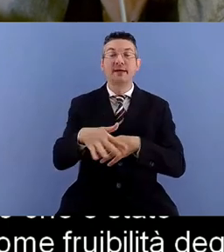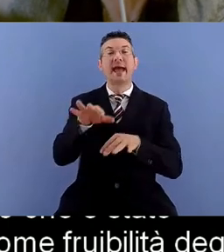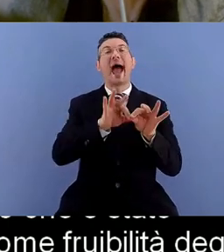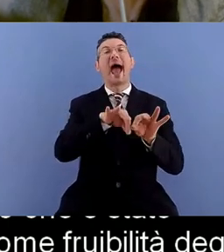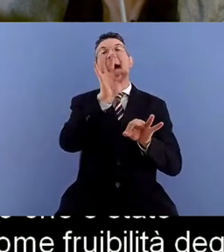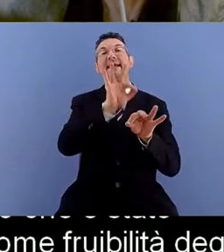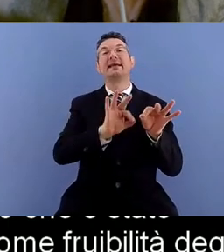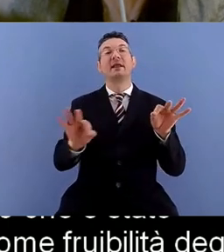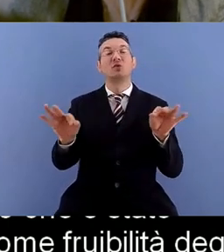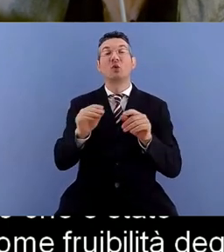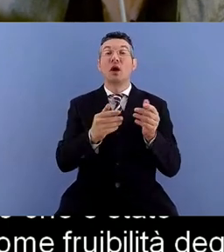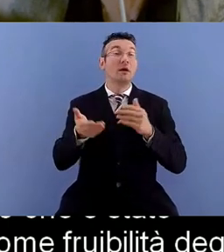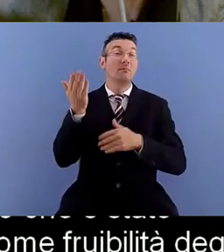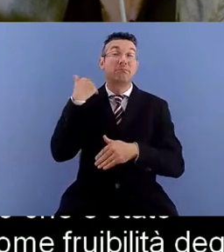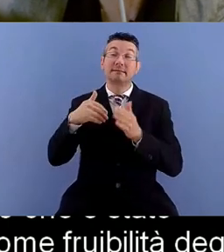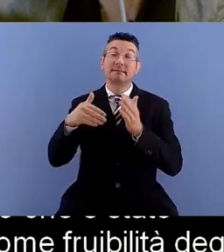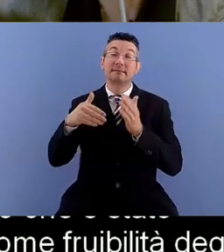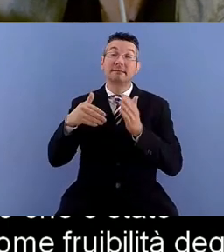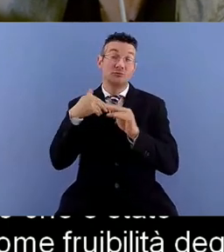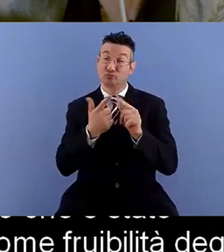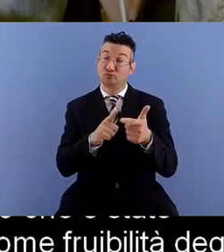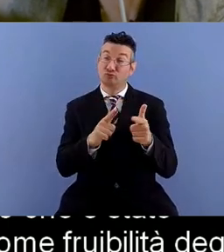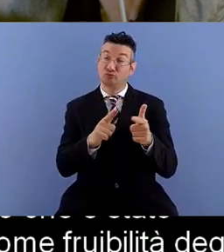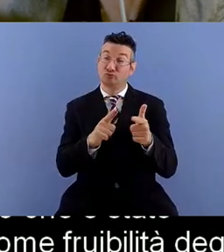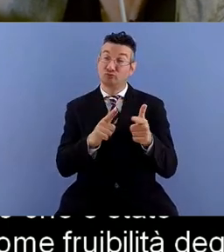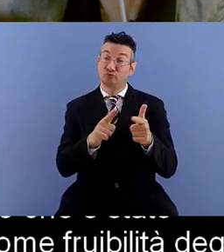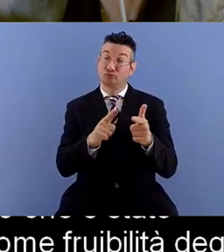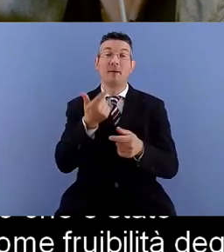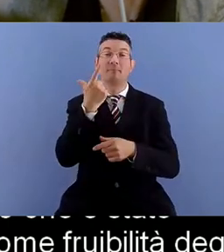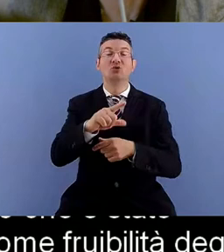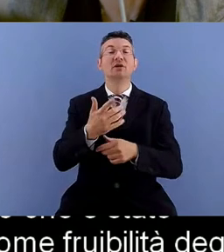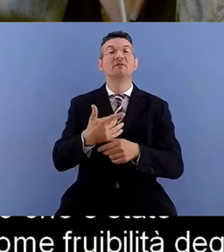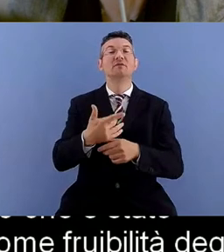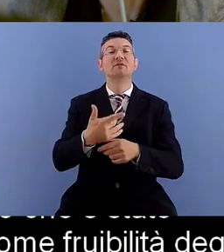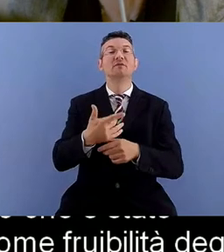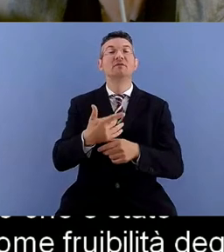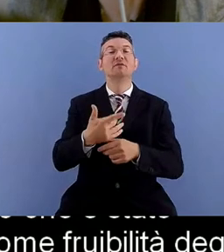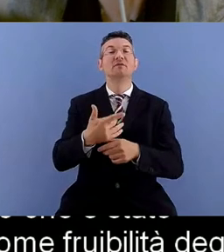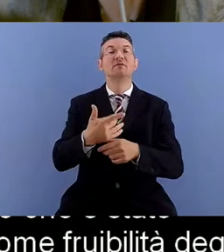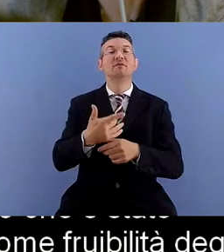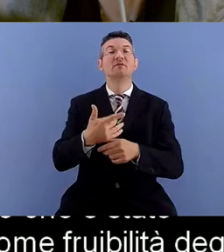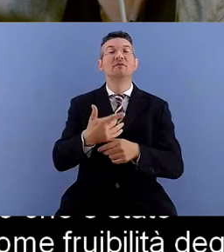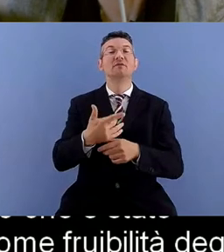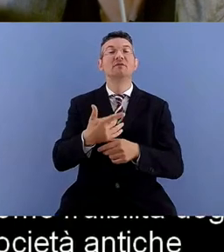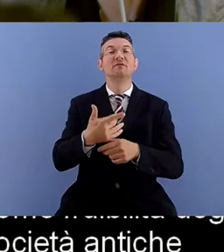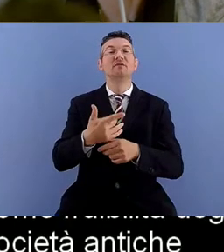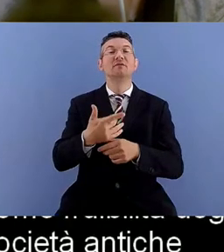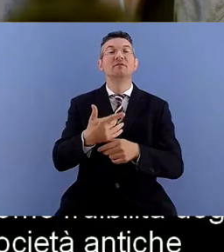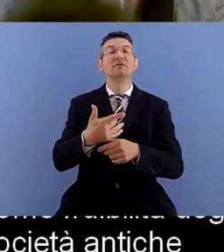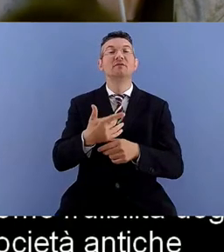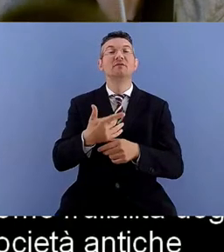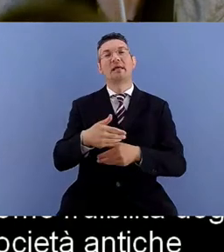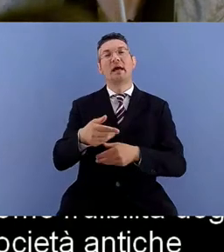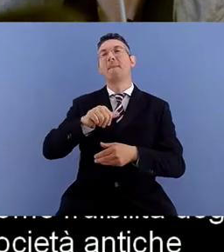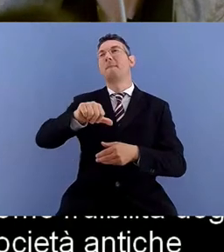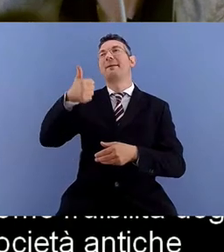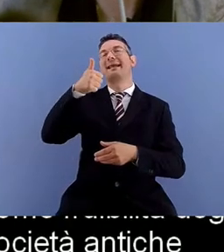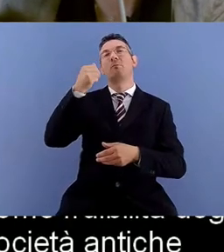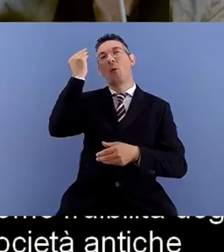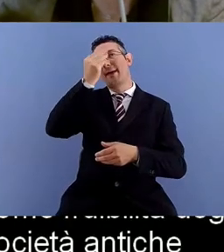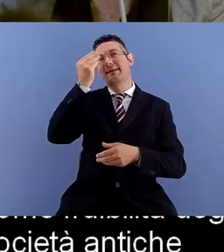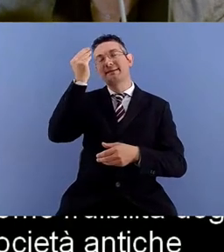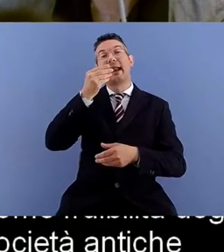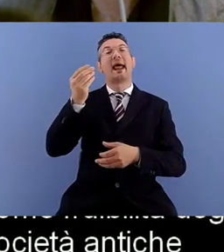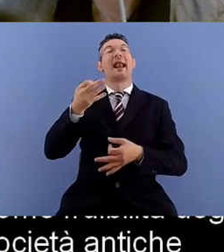c'era perché nelle società antiche prioritarie erano altri fattori quali ad esempio la sicurezza o la